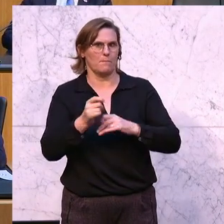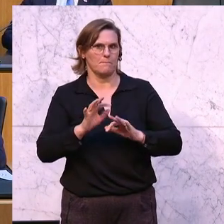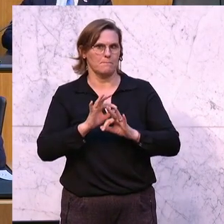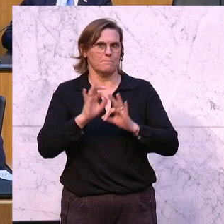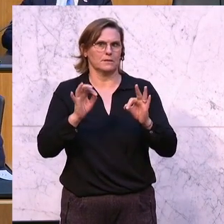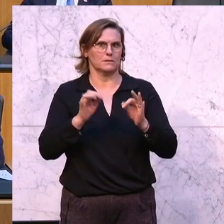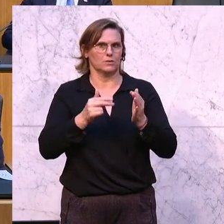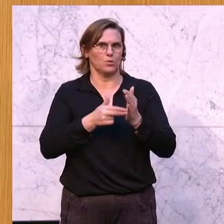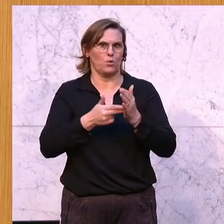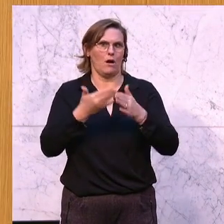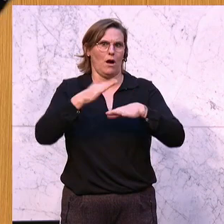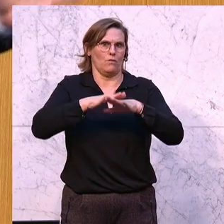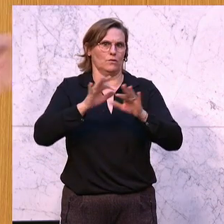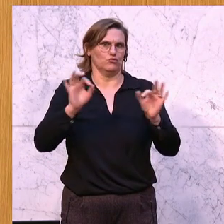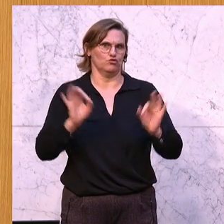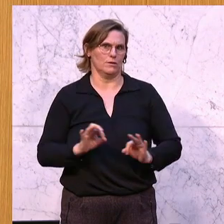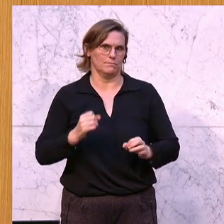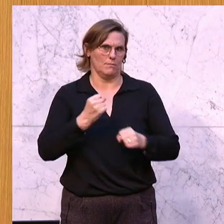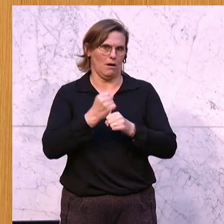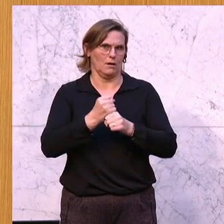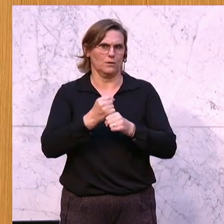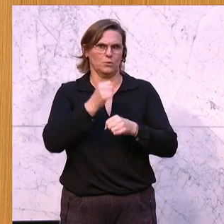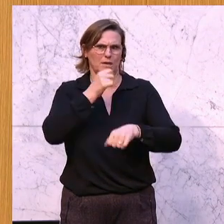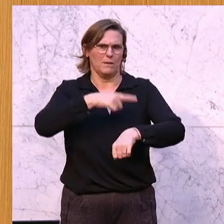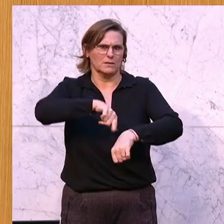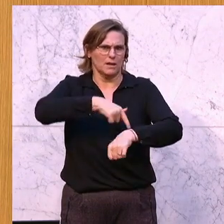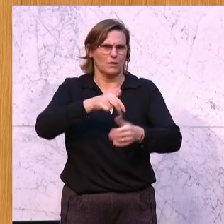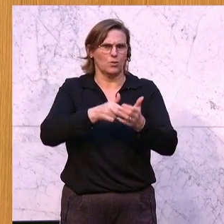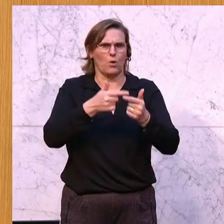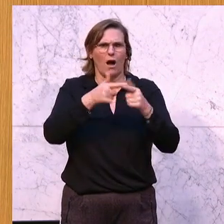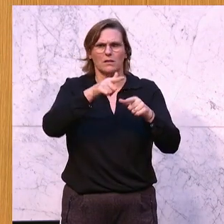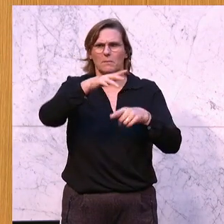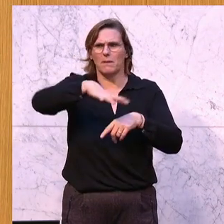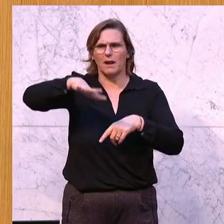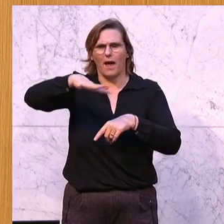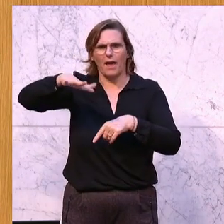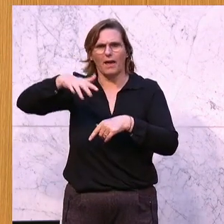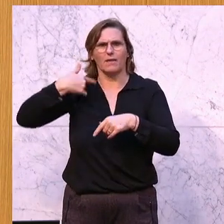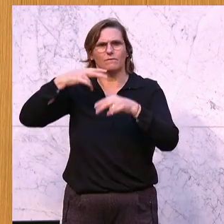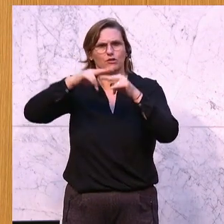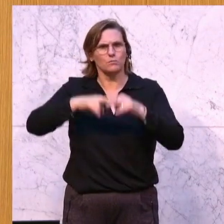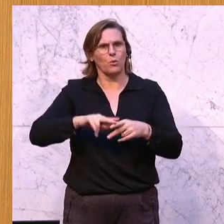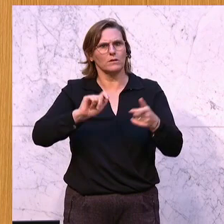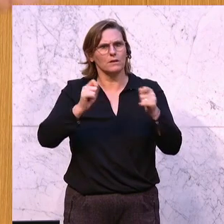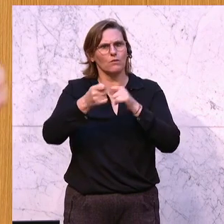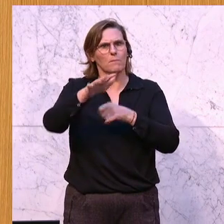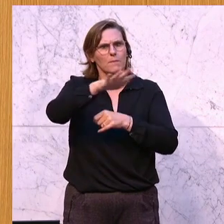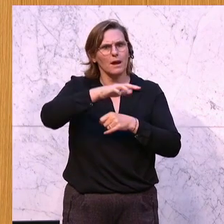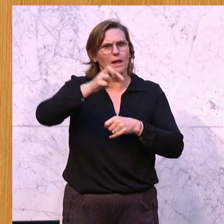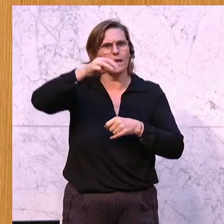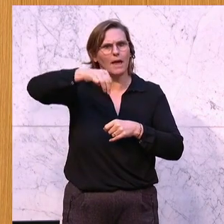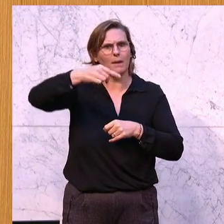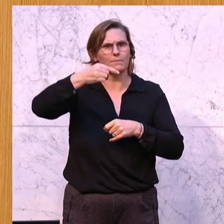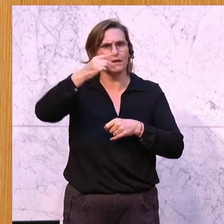Verschlimmbesserung und da habe ich gar keine Zeit mehr noch, die anderen Bereiche einzugehen, weil die versprochenen Reformen im Bereich des MTD